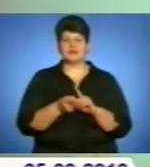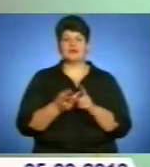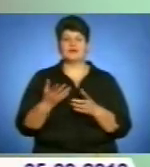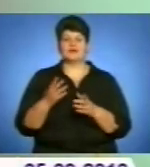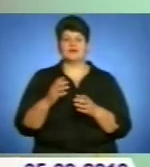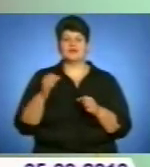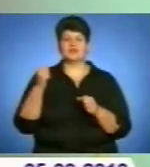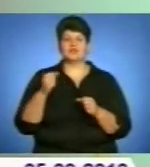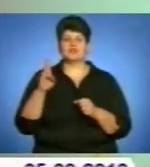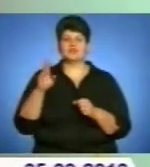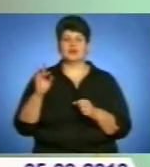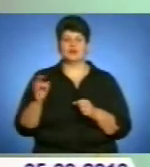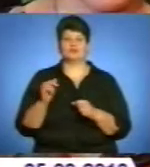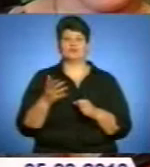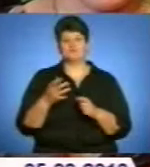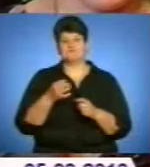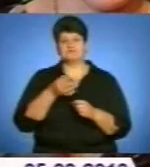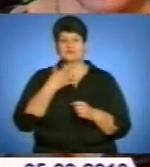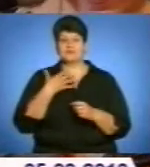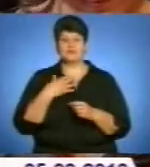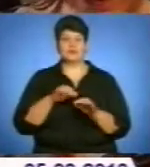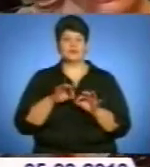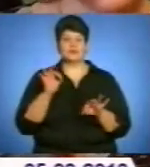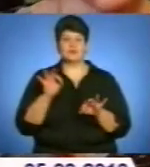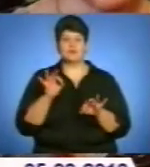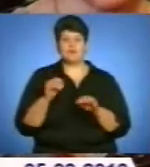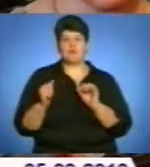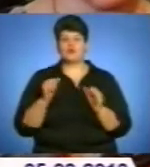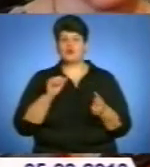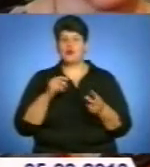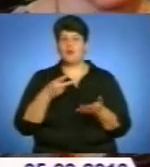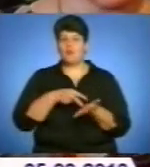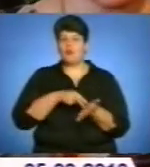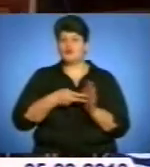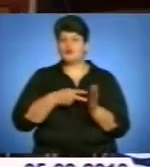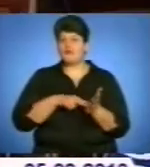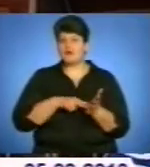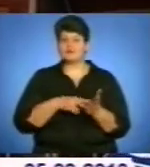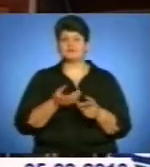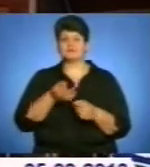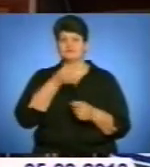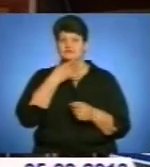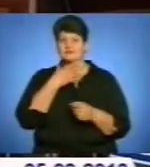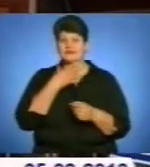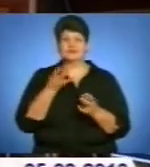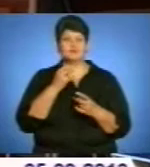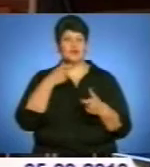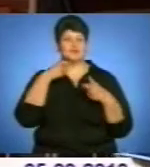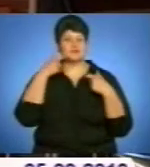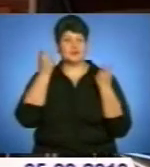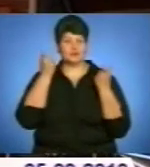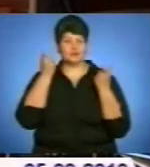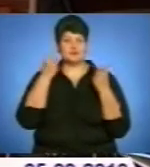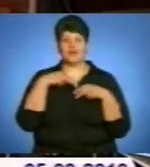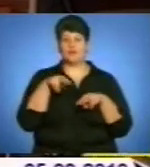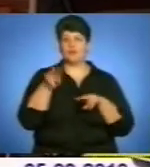Зізнається, бути фотомоделлю до вподоби. Тонкощі позування освоїла по-спортивному швидко. Потрібно було і усміхнутися, і